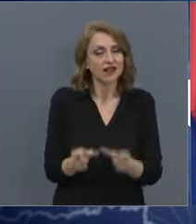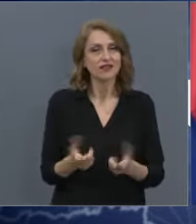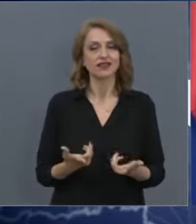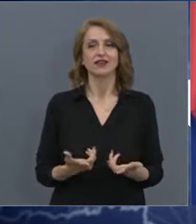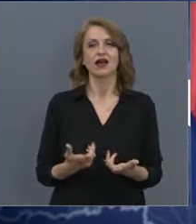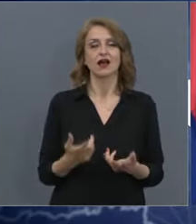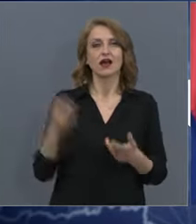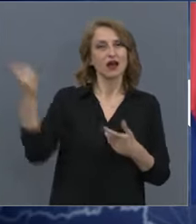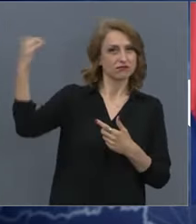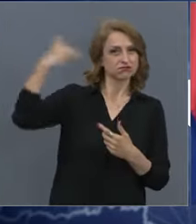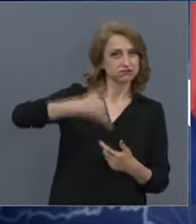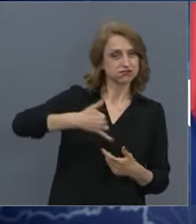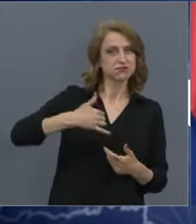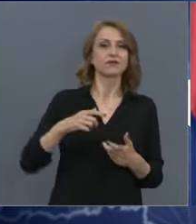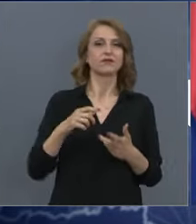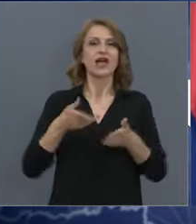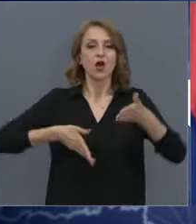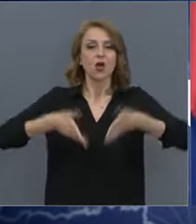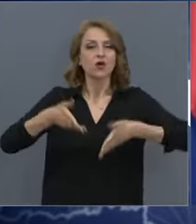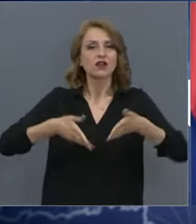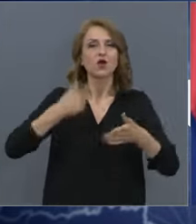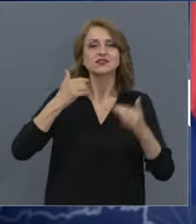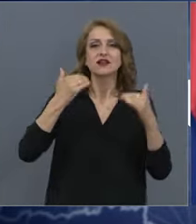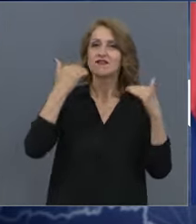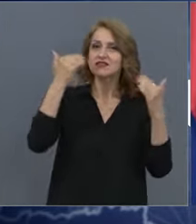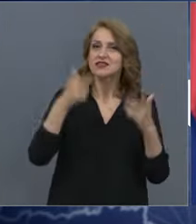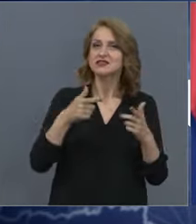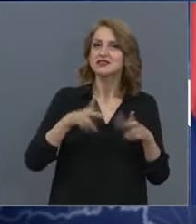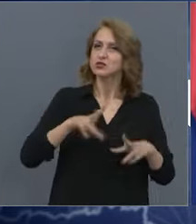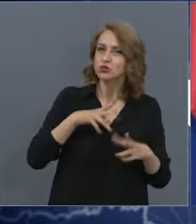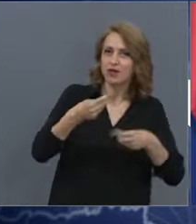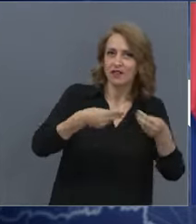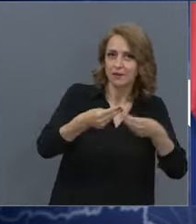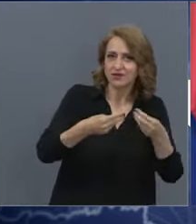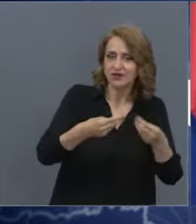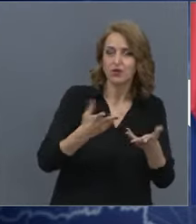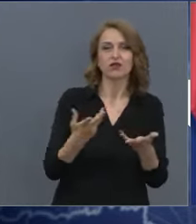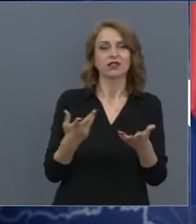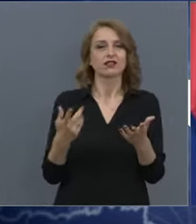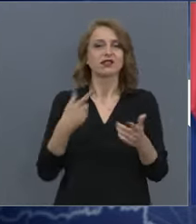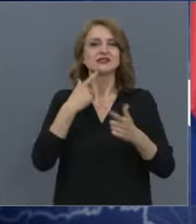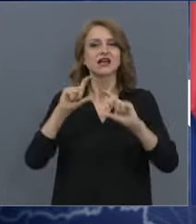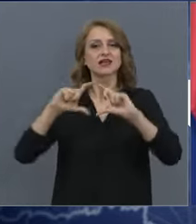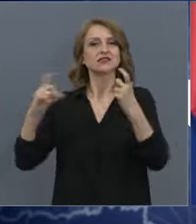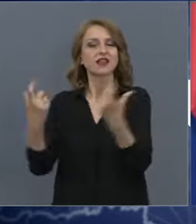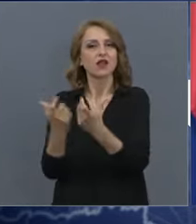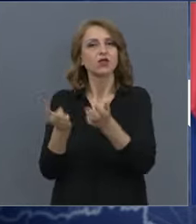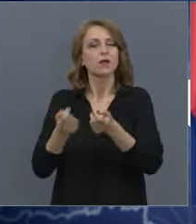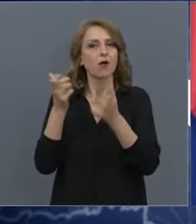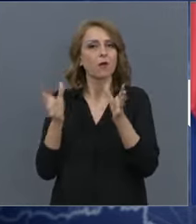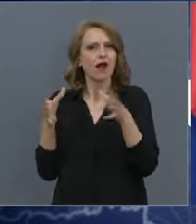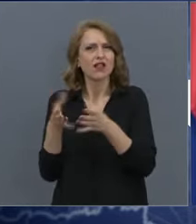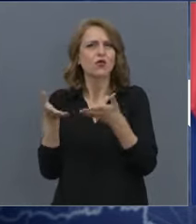някои страни, за коридора за възрастни от 8,5, за 10,5, за ограничения капацитет на стадионите и тяхната